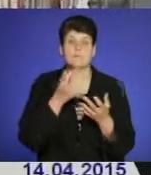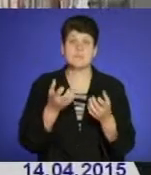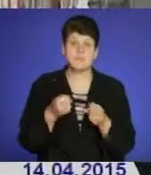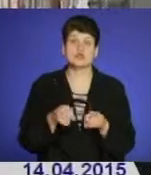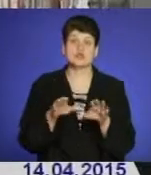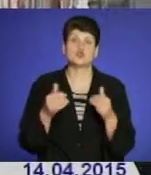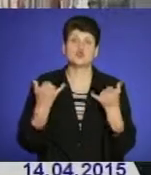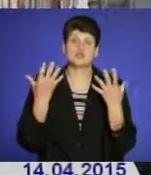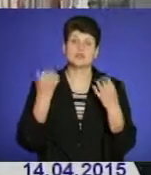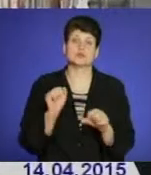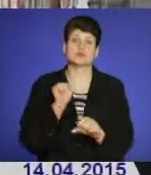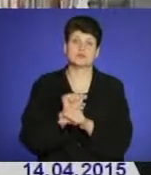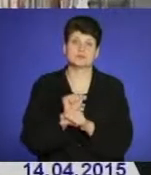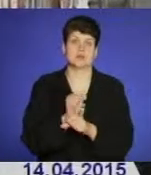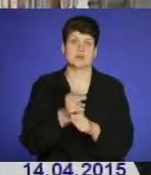сьогоднішого дня припинити опалювальний сезон в місті Тернополі.